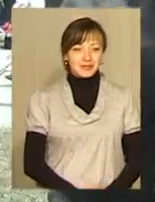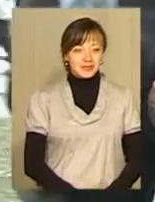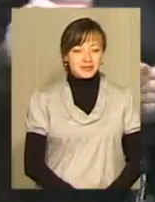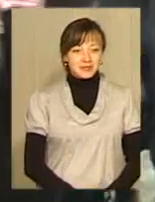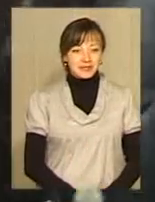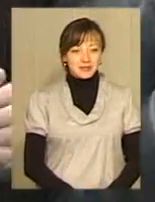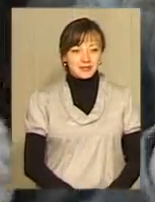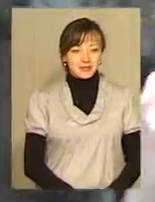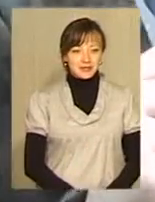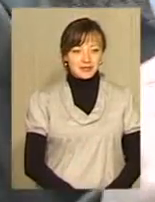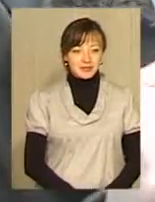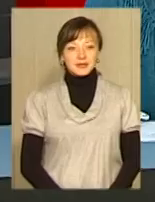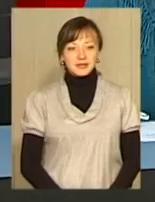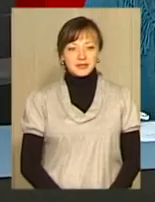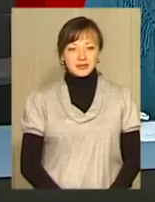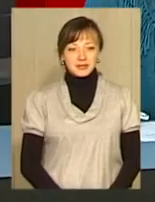Олександр Галянт, новини спорту.